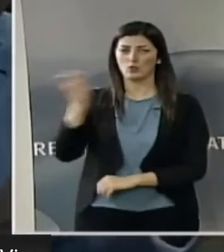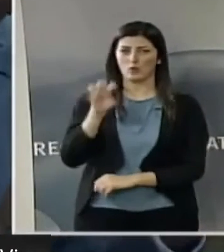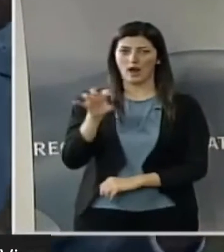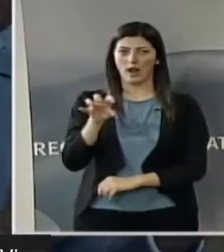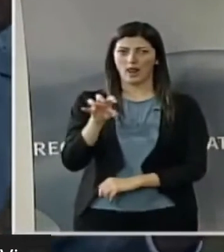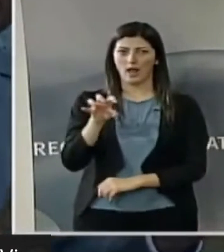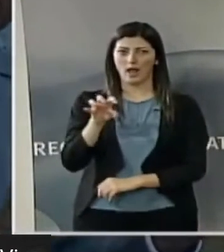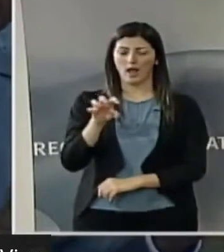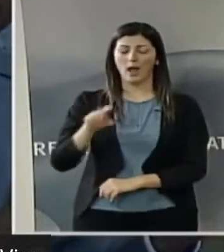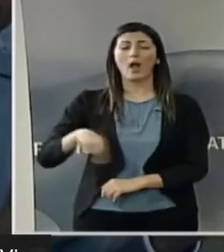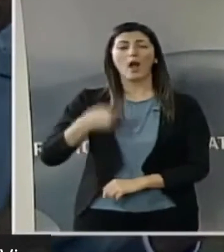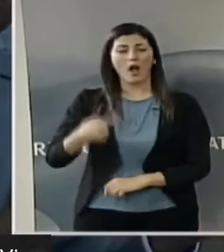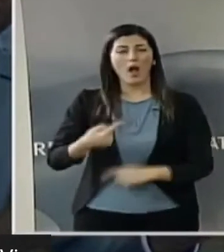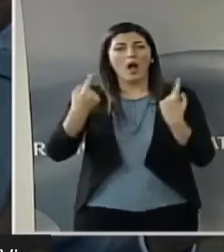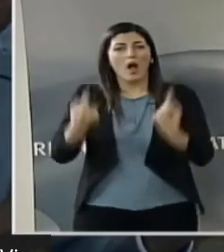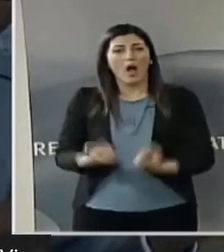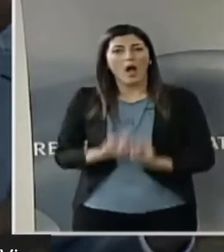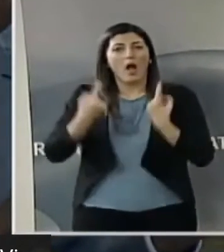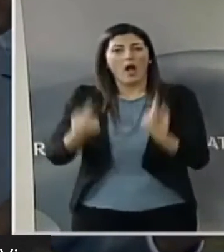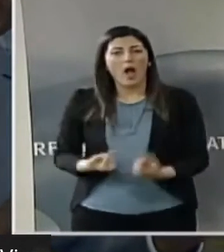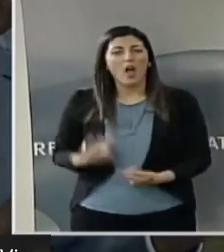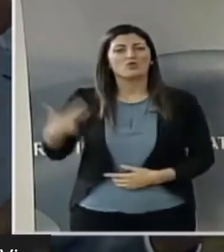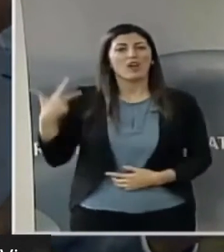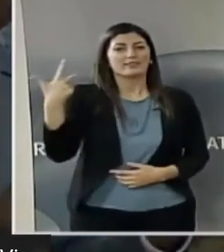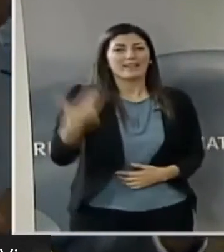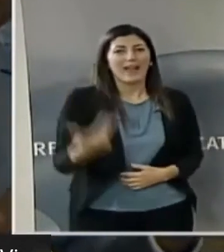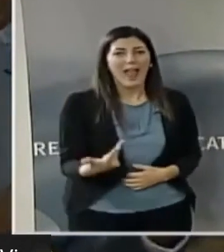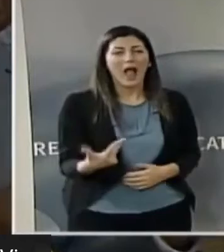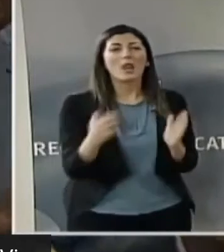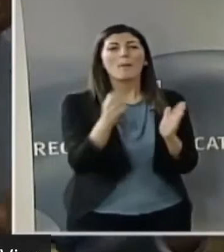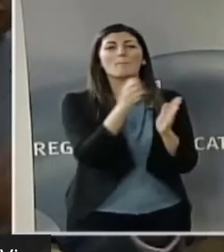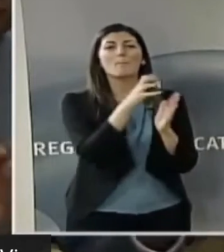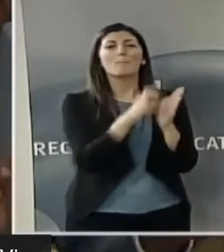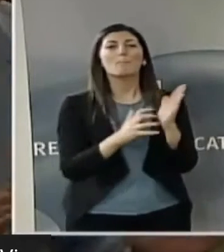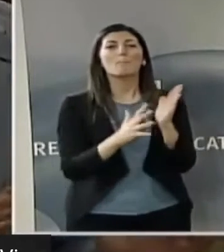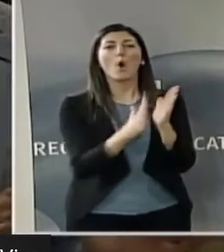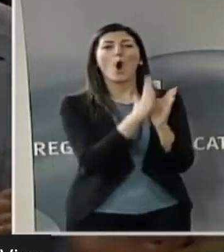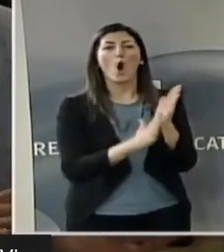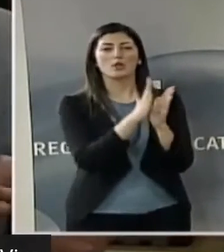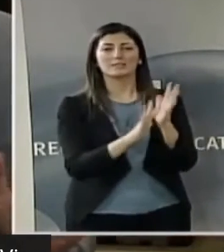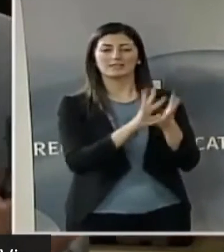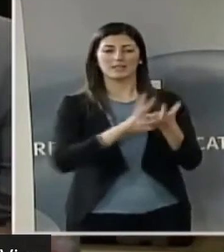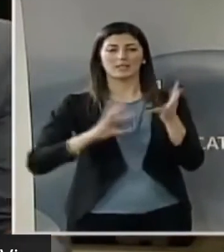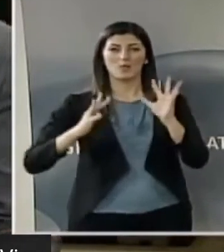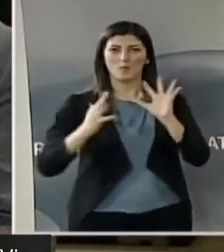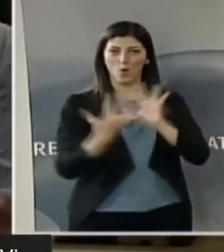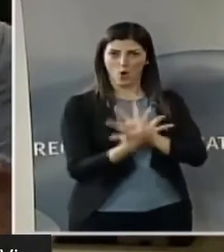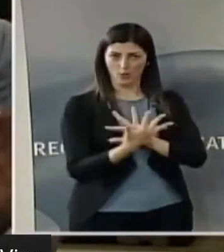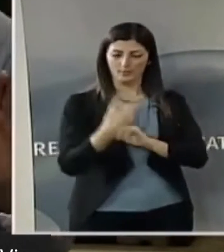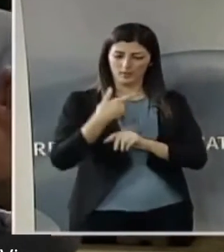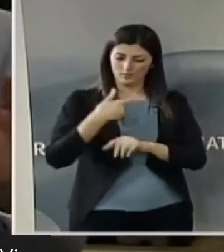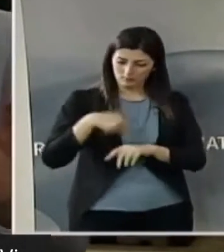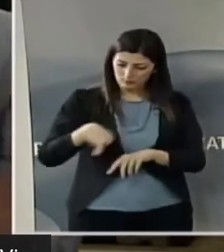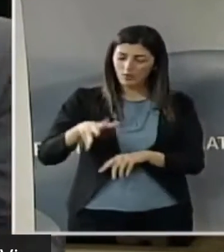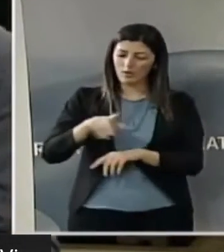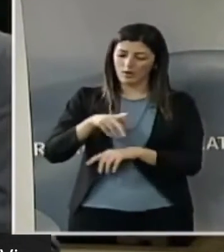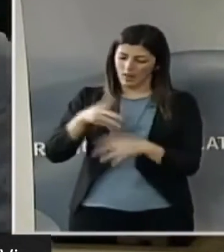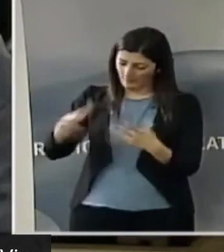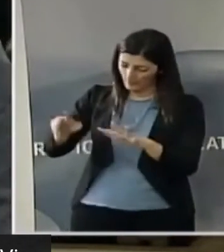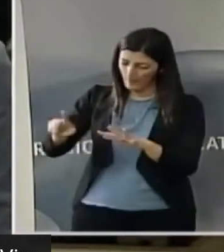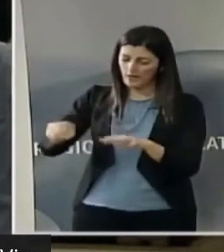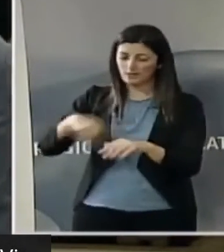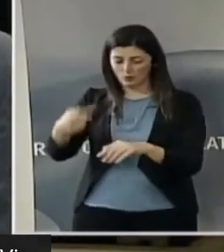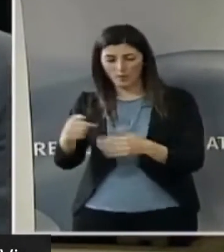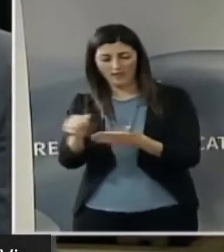la riforma da tre anni. La bozza di riforma che avete prima fatto e poi eliminato e l'attendiamo. E